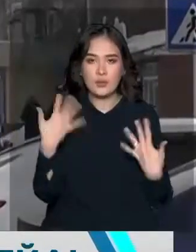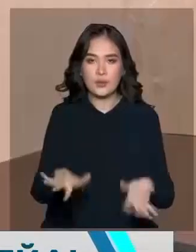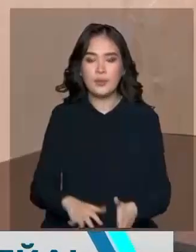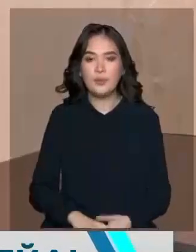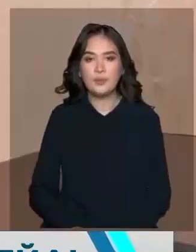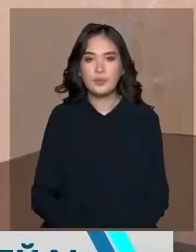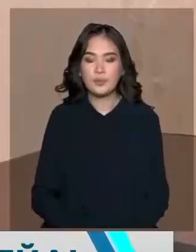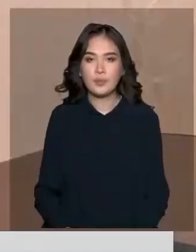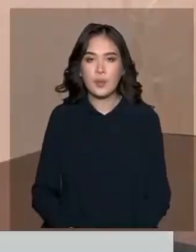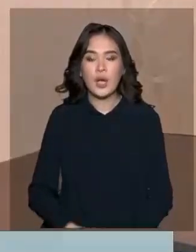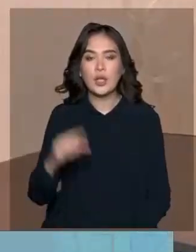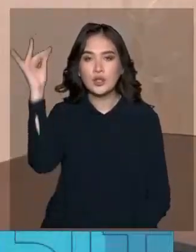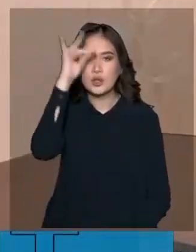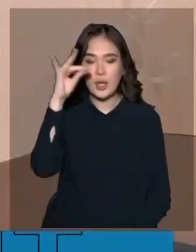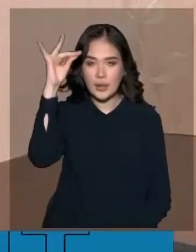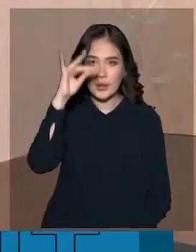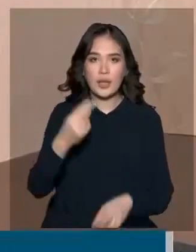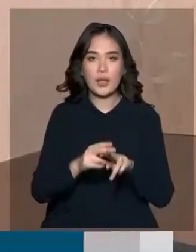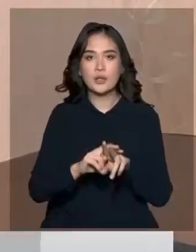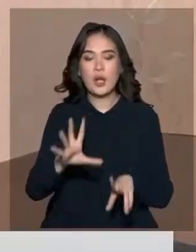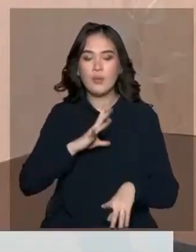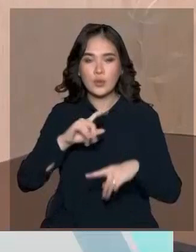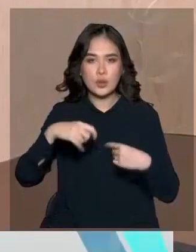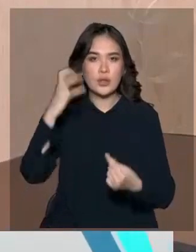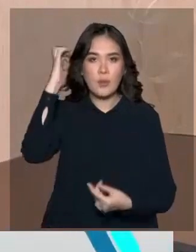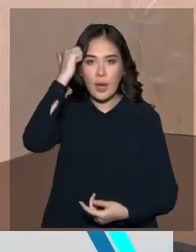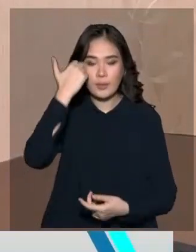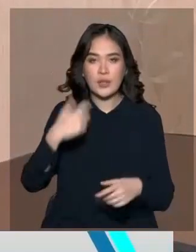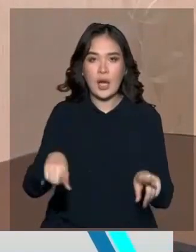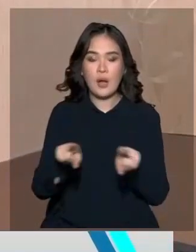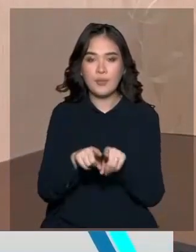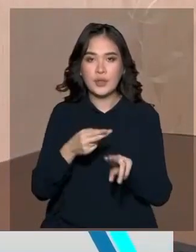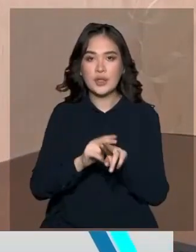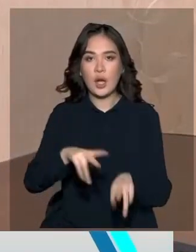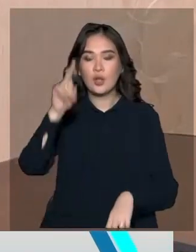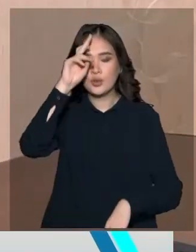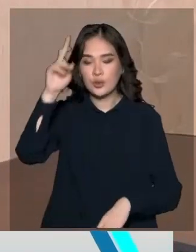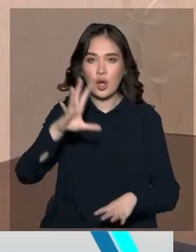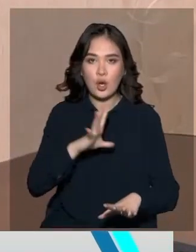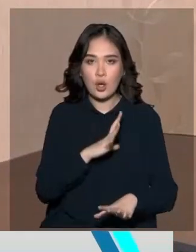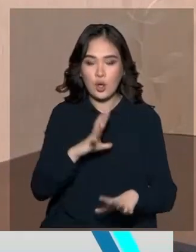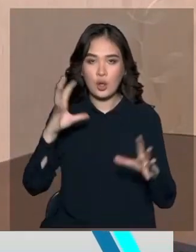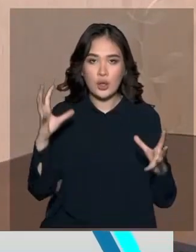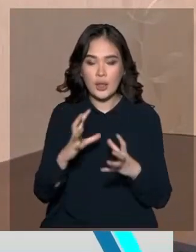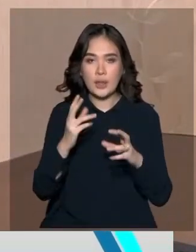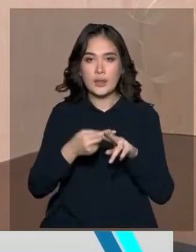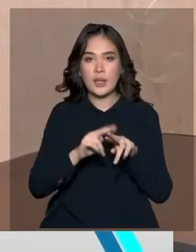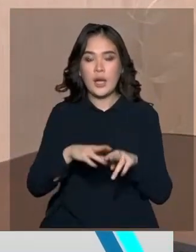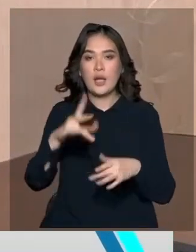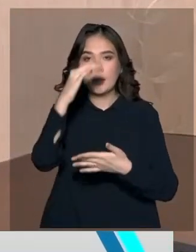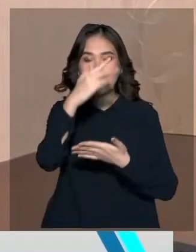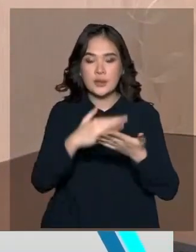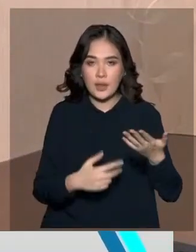Бұл тарихи мәдени мұра ескер кіші болатын болса, ол егер және әгі мемлекетті құрғалатын арнайы тізімде